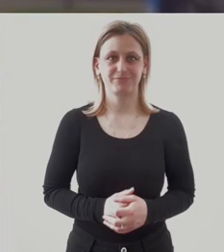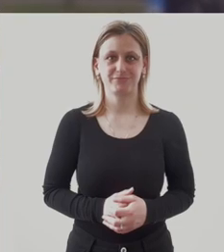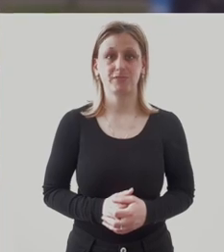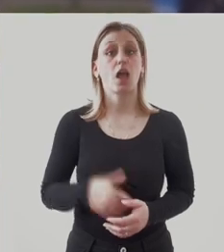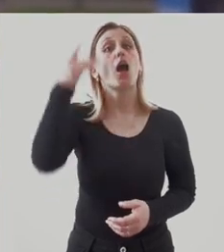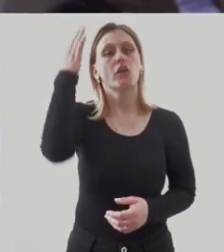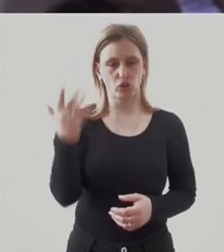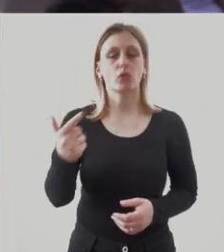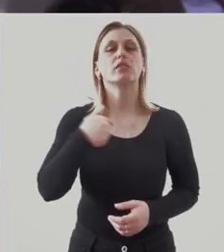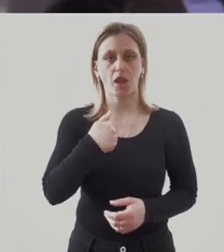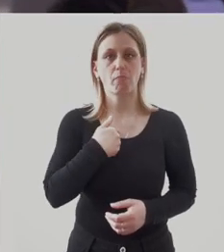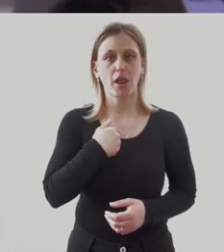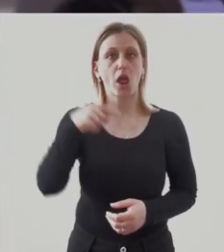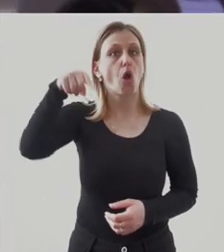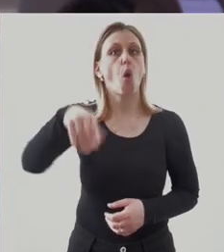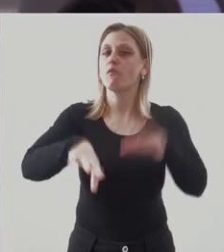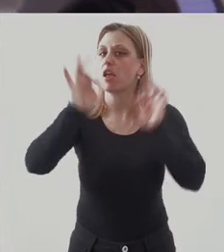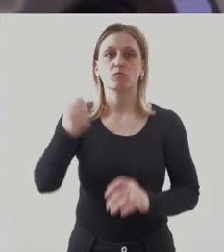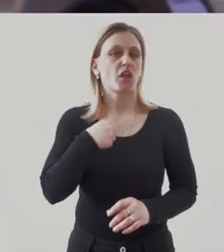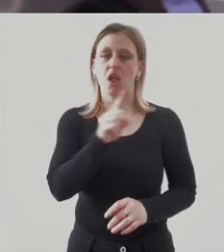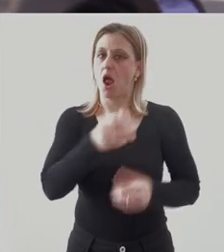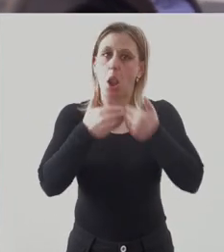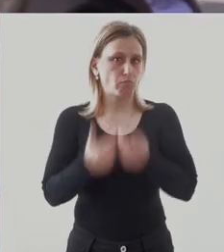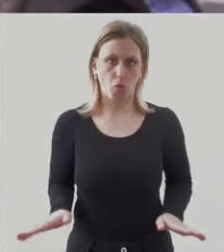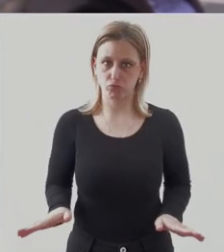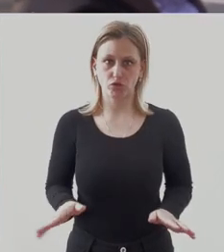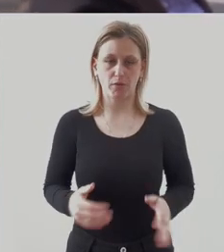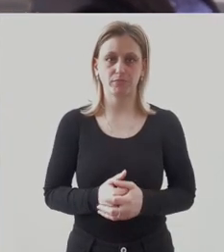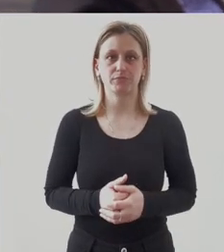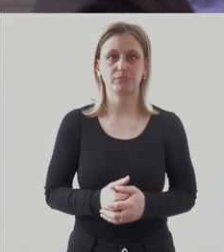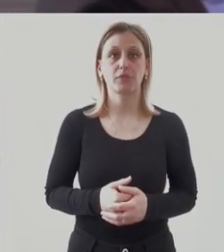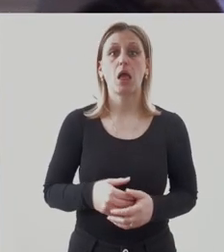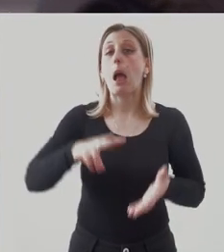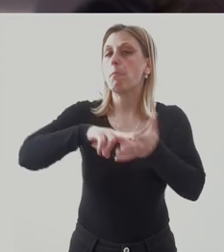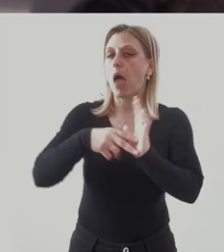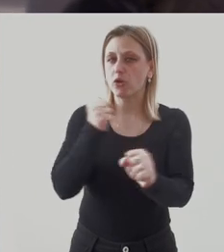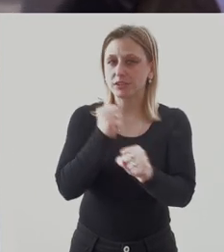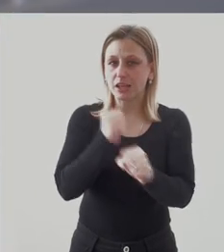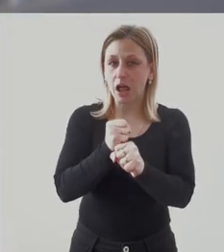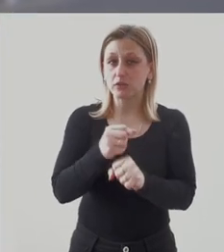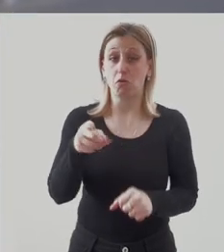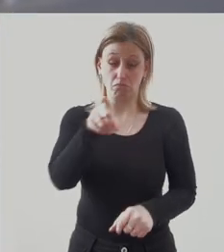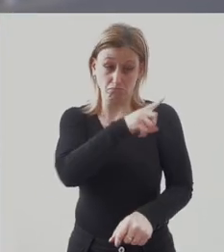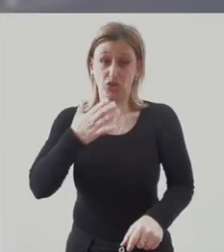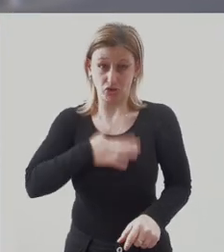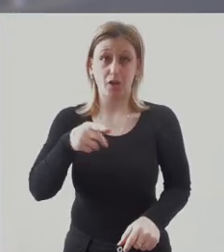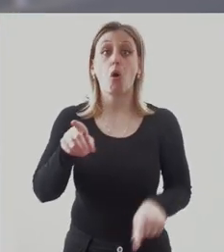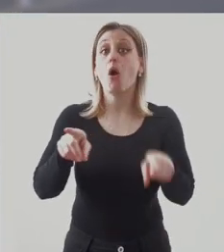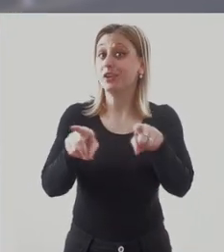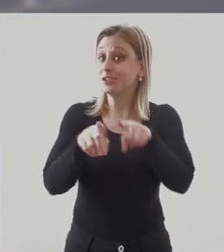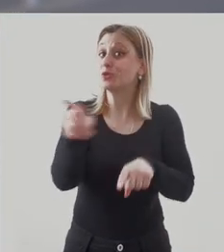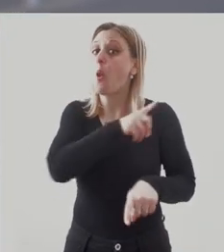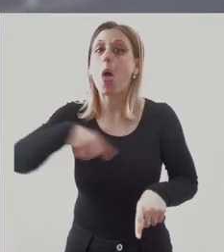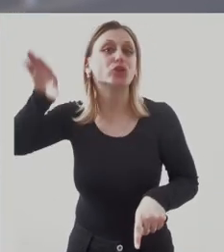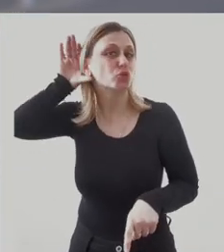pametno. Računajte na mene, ove izbore ne propuštam. Programice Kuju mi